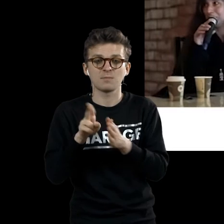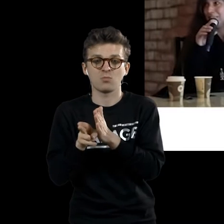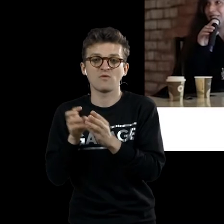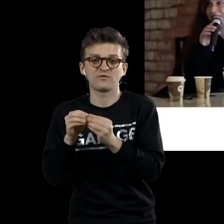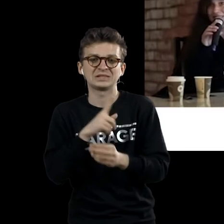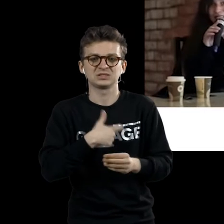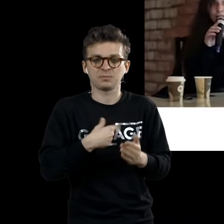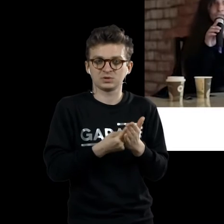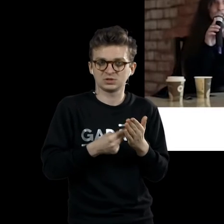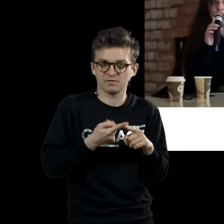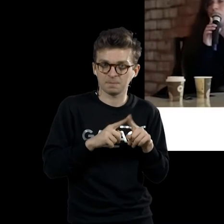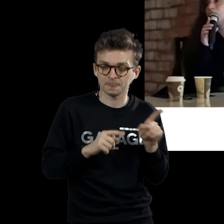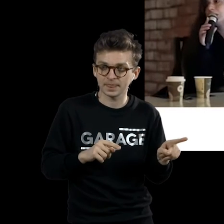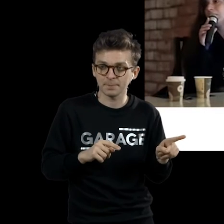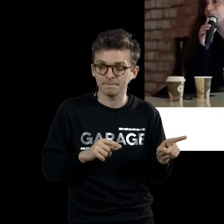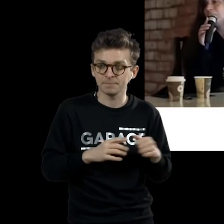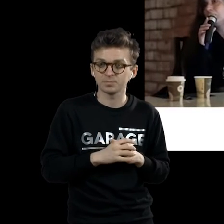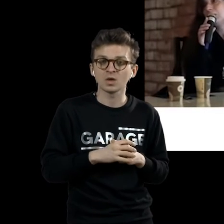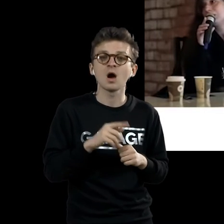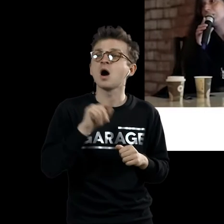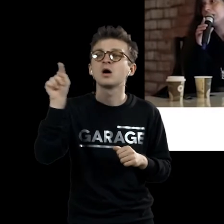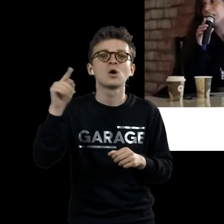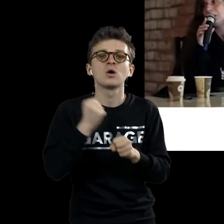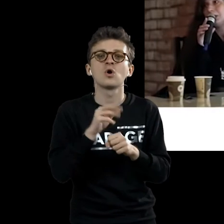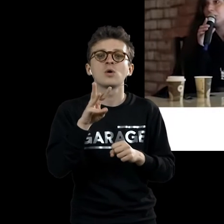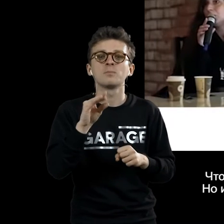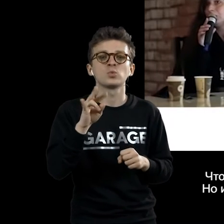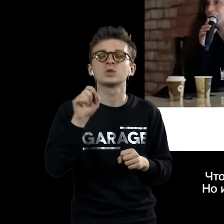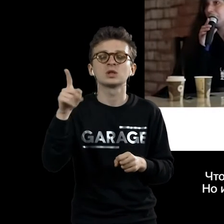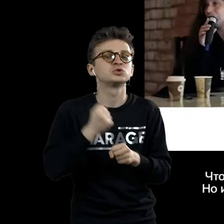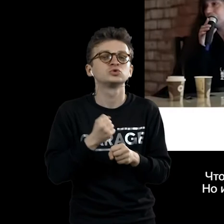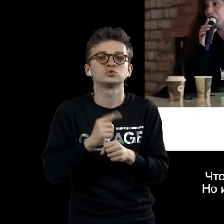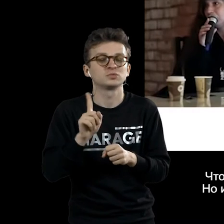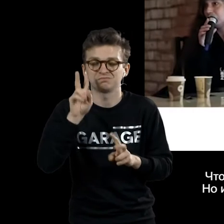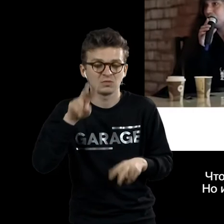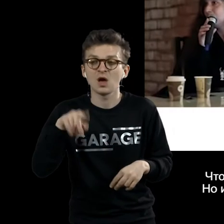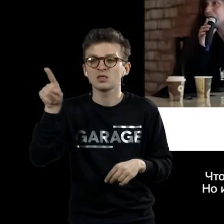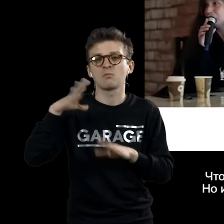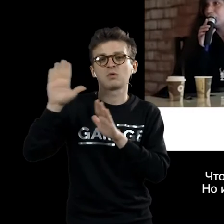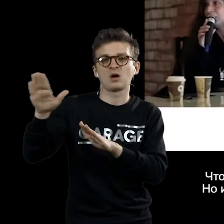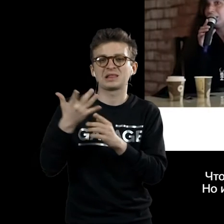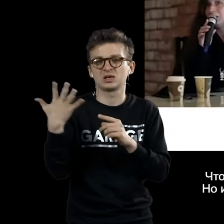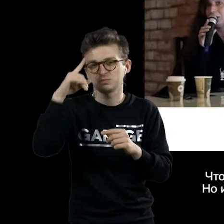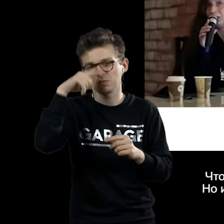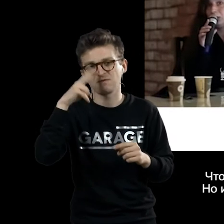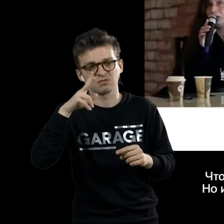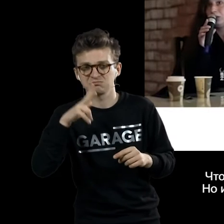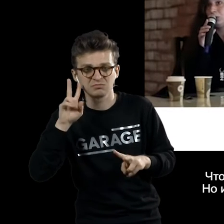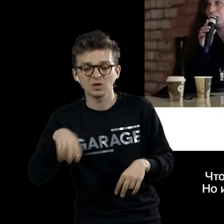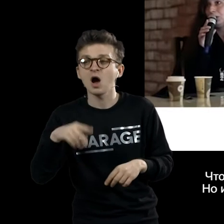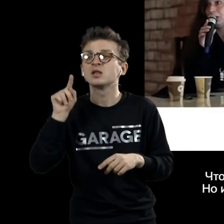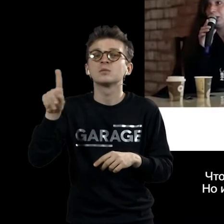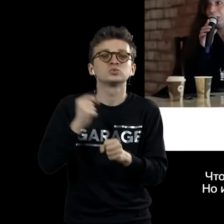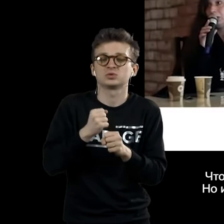котором он себя нарисовал. Что он делал в Мюнхене? Он там провел несколько месяцев. Что он там делал, в общем, биографом Дюшана неизвестно. Но